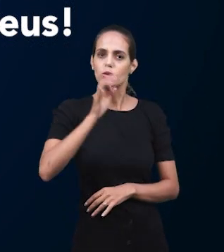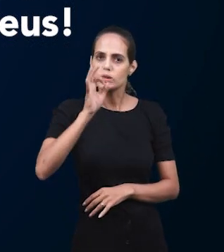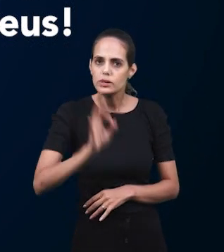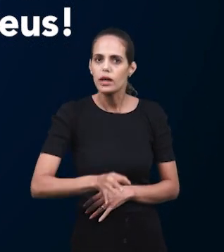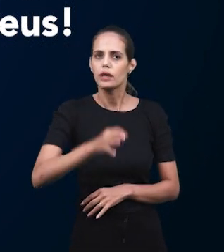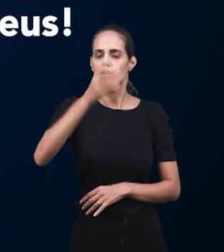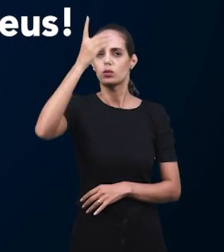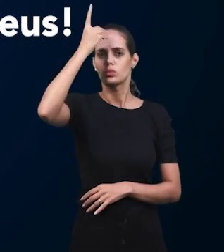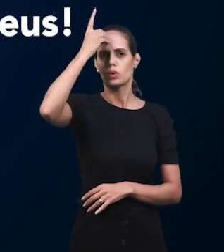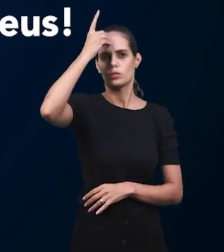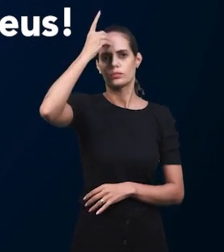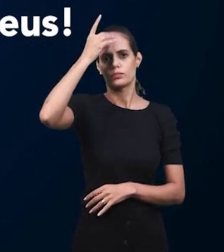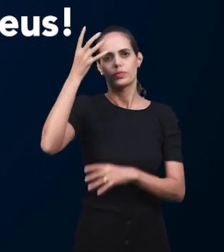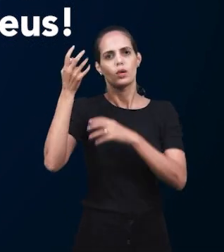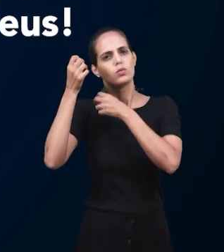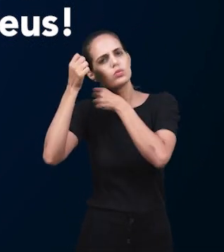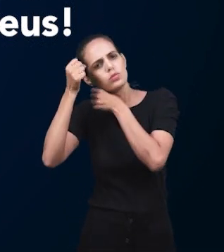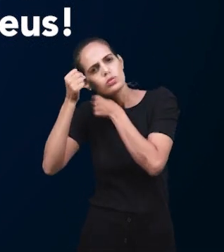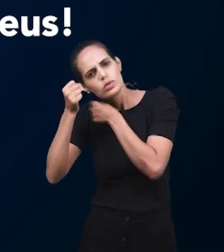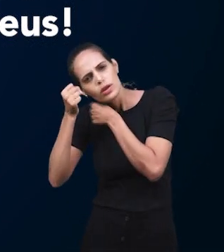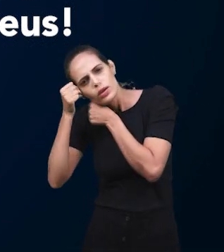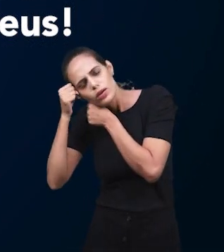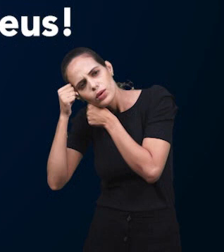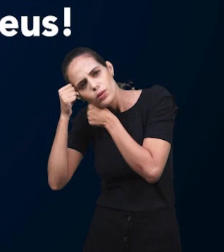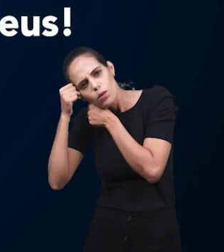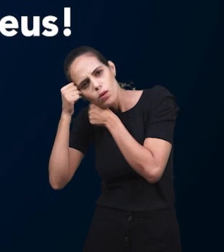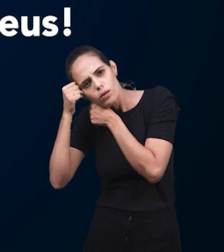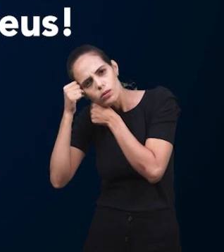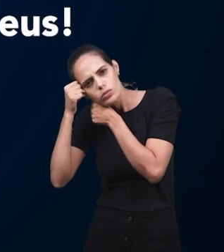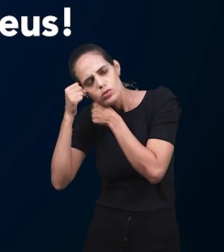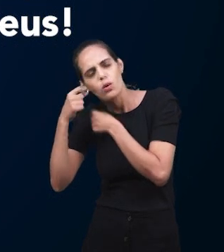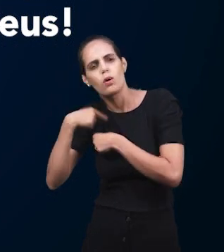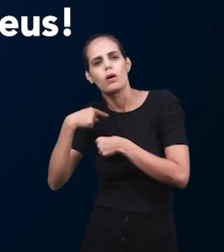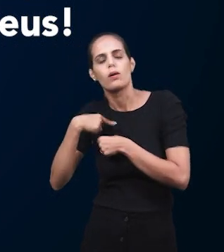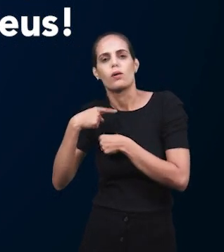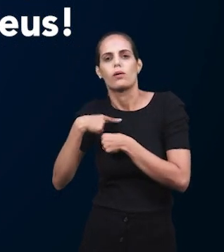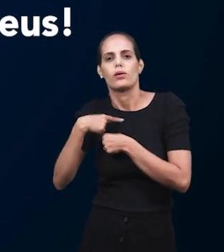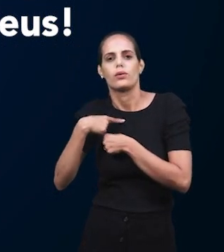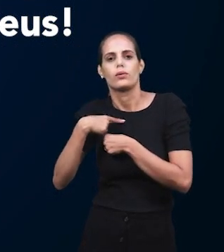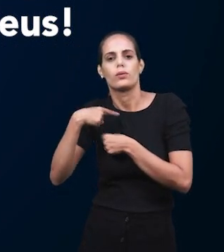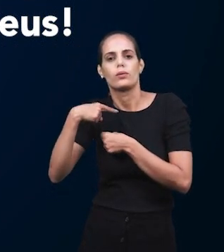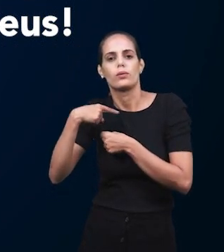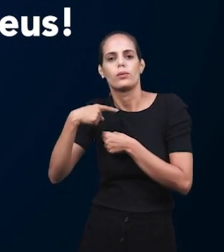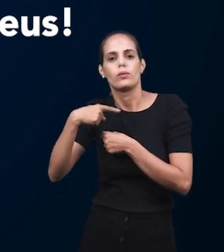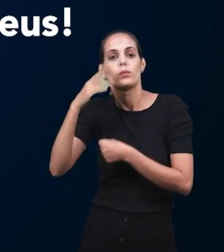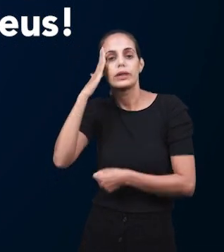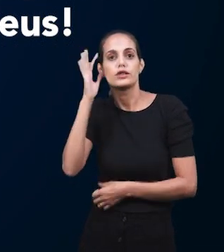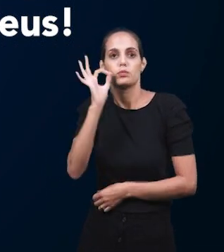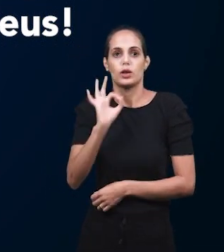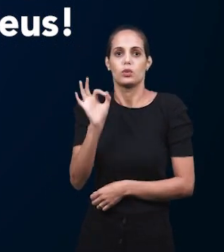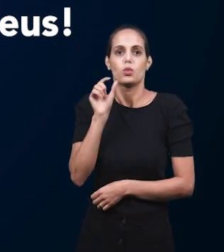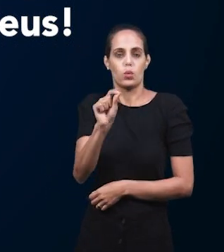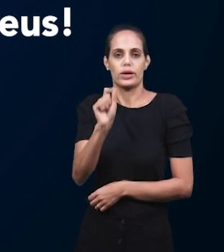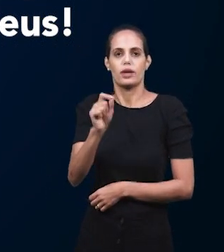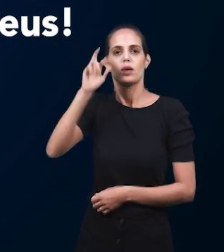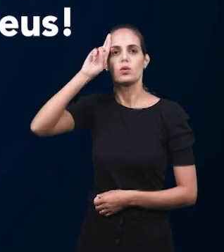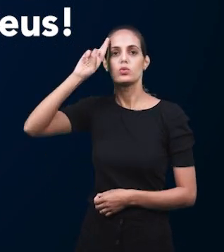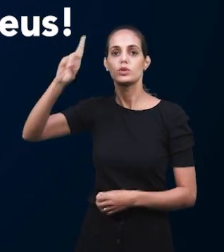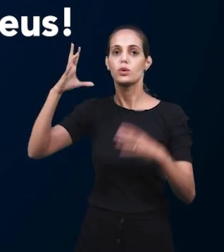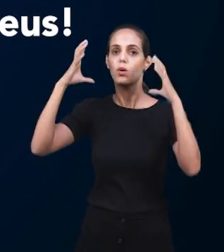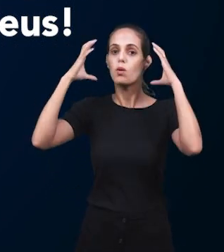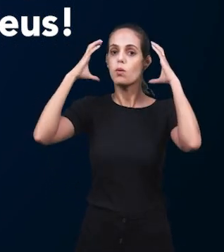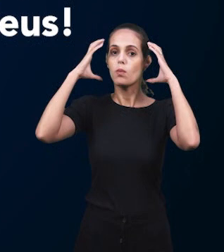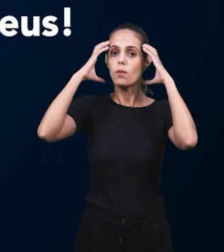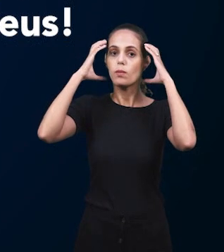И живет по воле Божьей. Вся слава Господу за то, что за это служение.